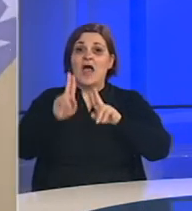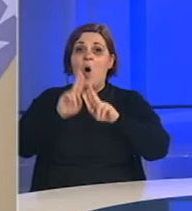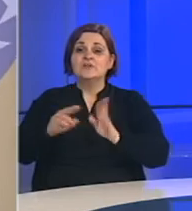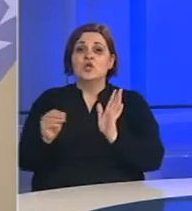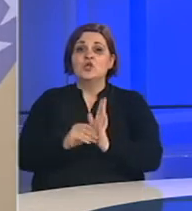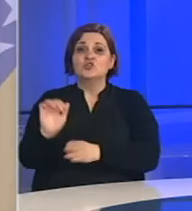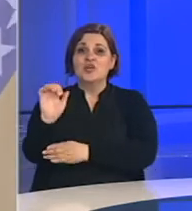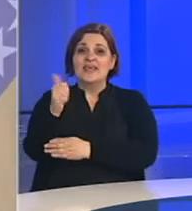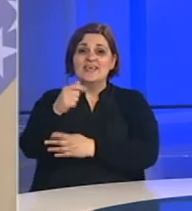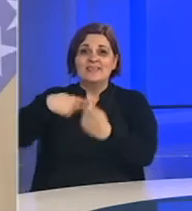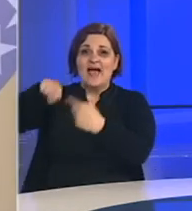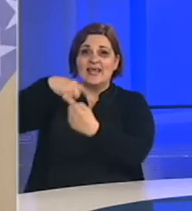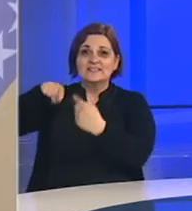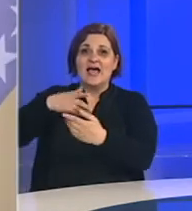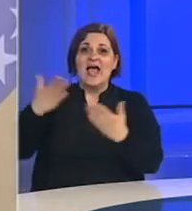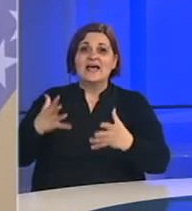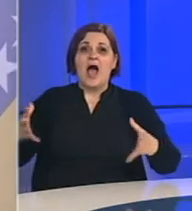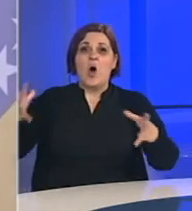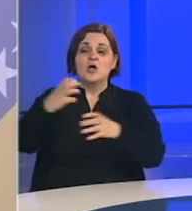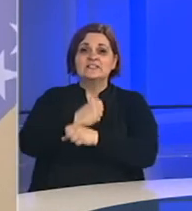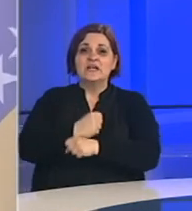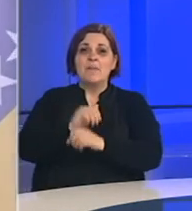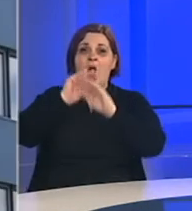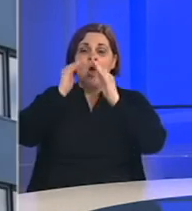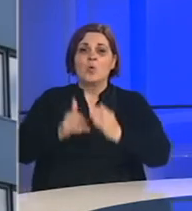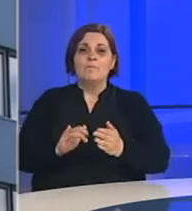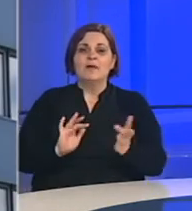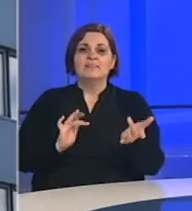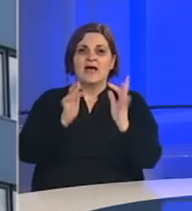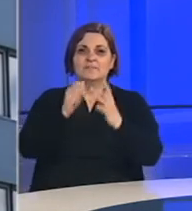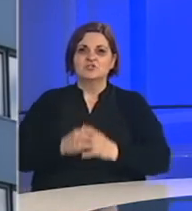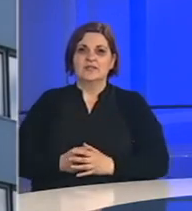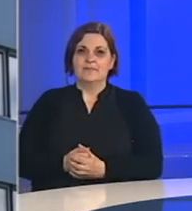da se odigra još 11 kola kao i završnica kup takmičenja.